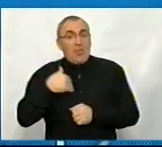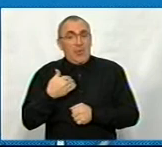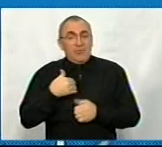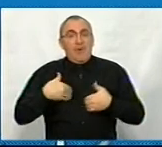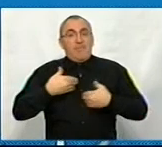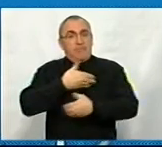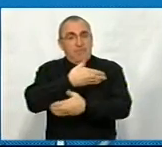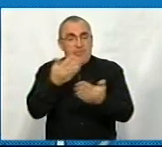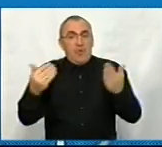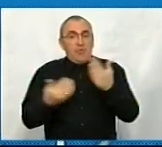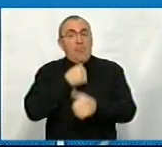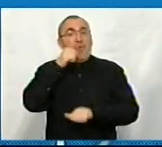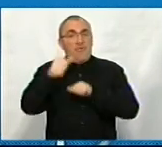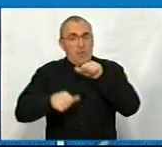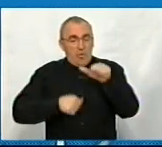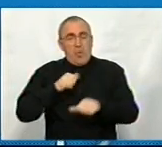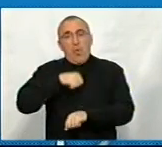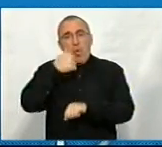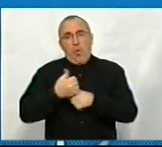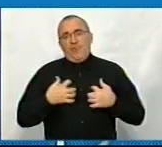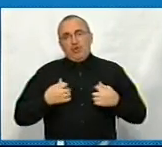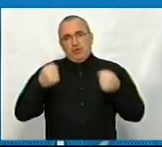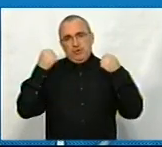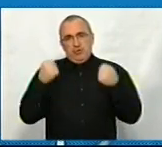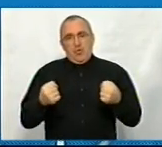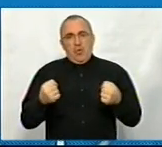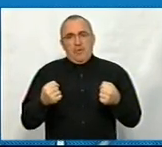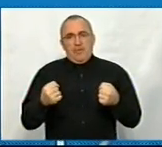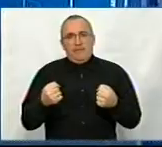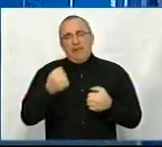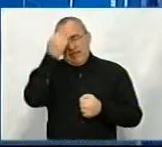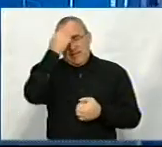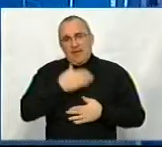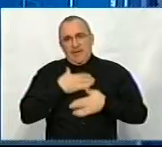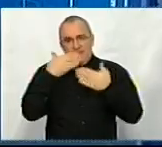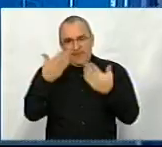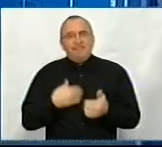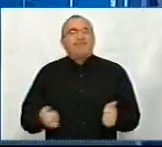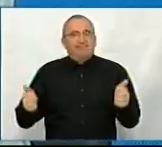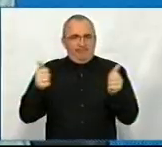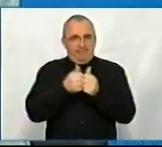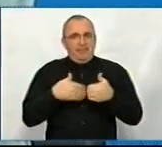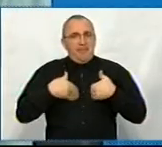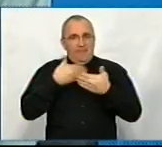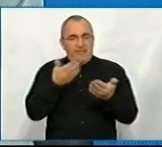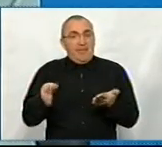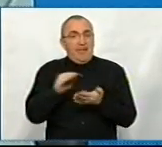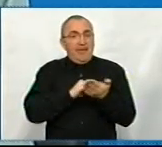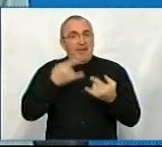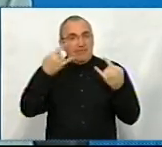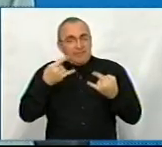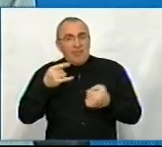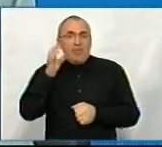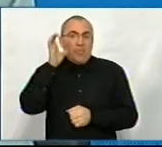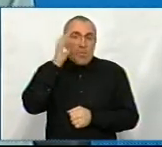хочу побажати в новому році головниці здоров'я. Цього дякую. Доєднуєся до цих привітань. Нагадую нашим глядачам і